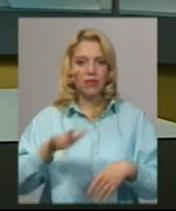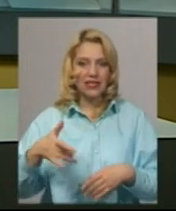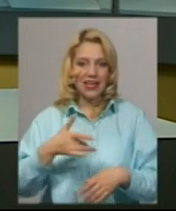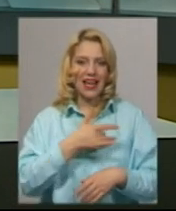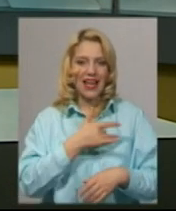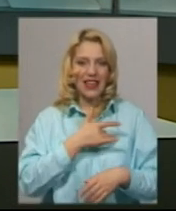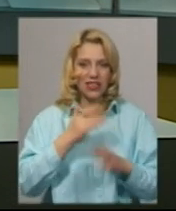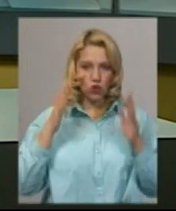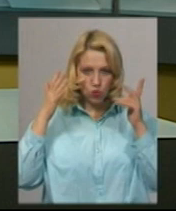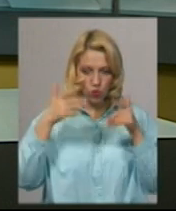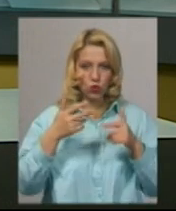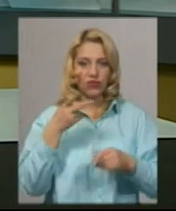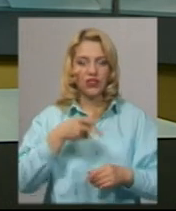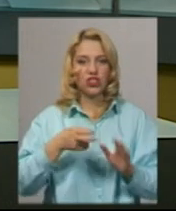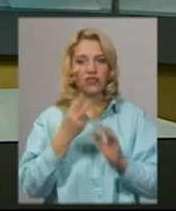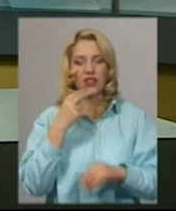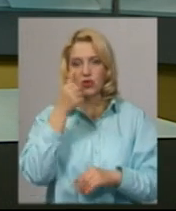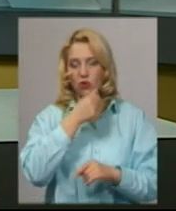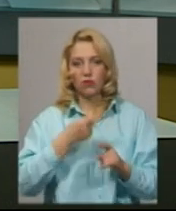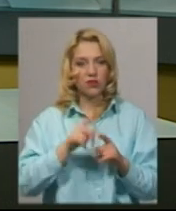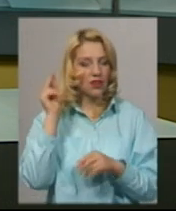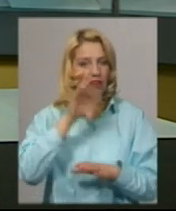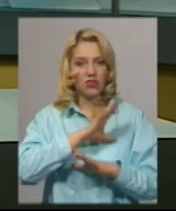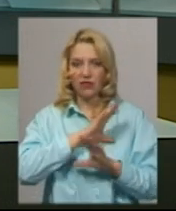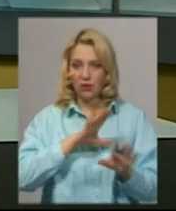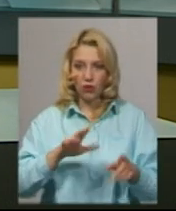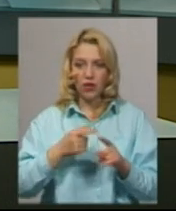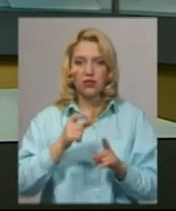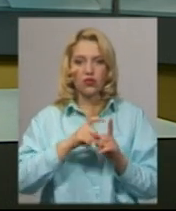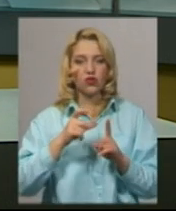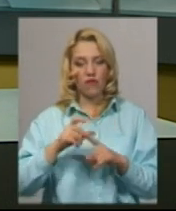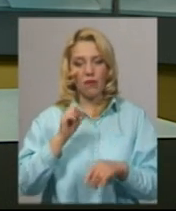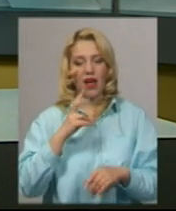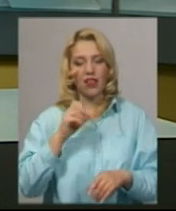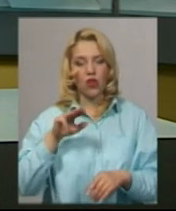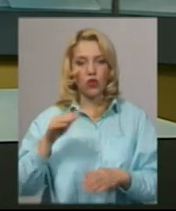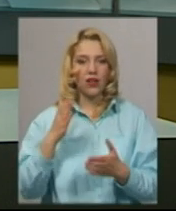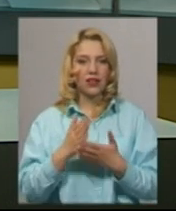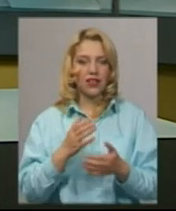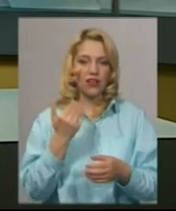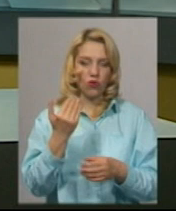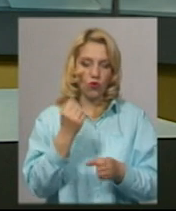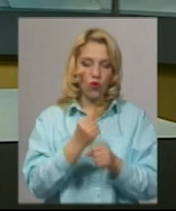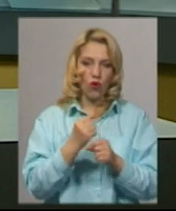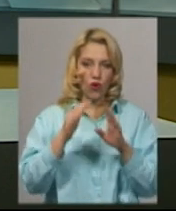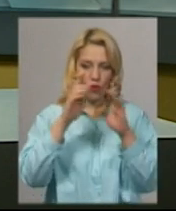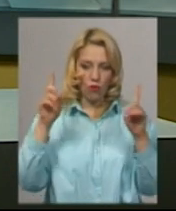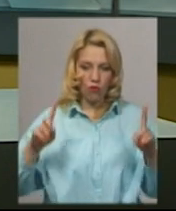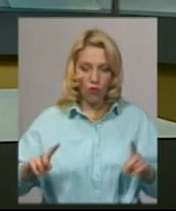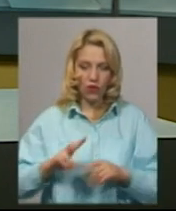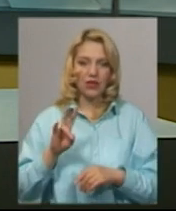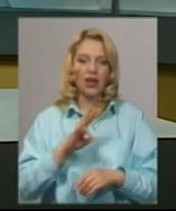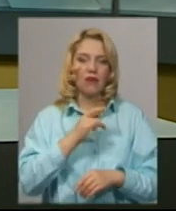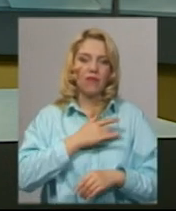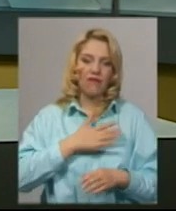2012 році. Цьому не навчався. За словами Анатолія, нині його роботи є у приватних колекціонерів України, Польщі,